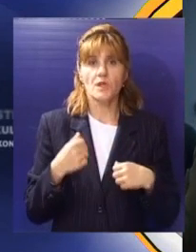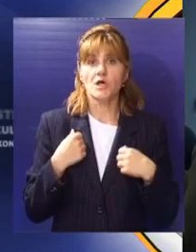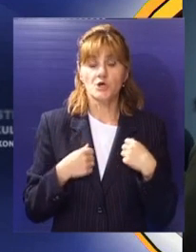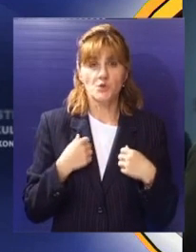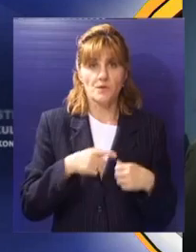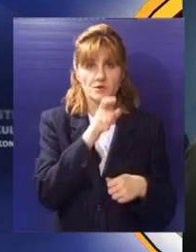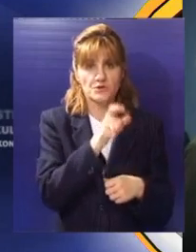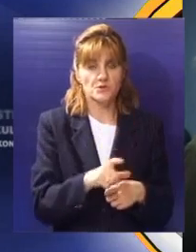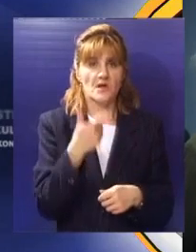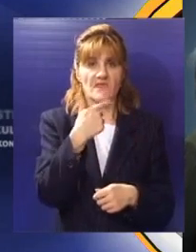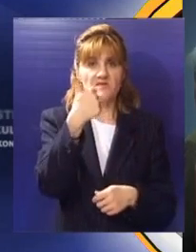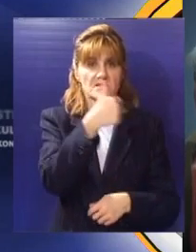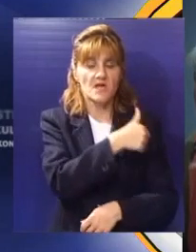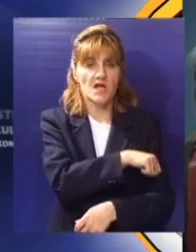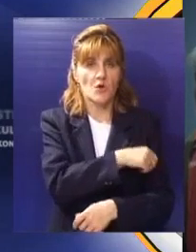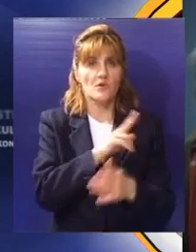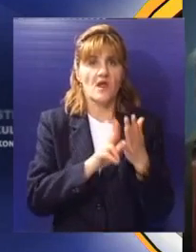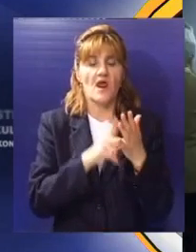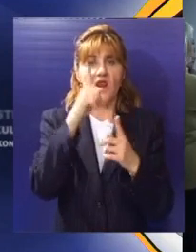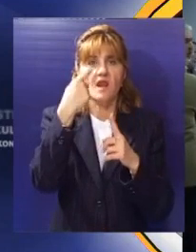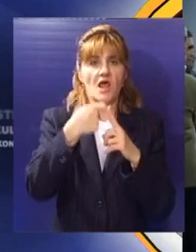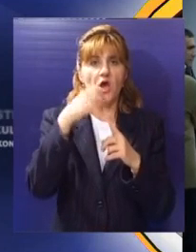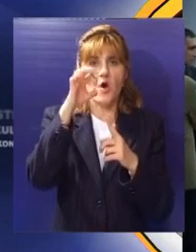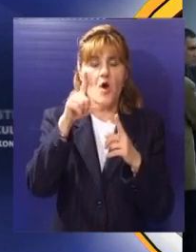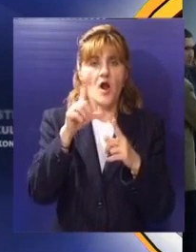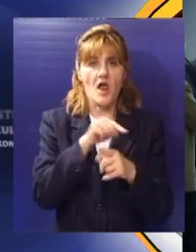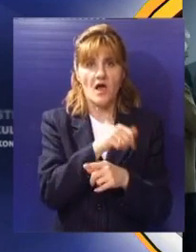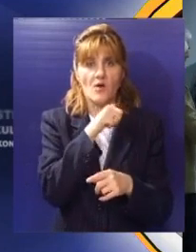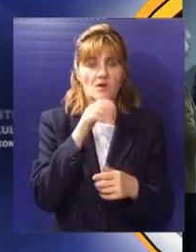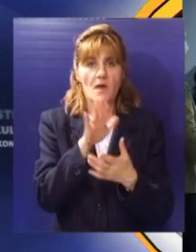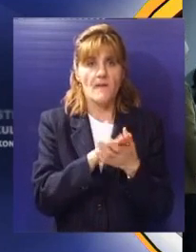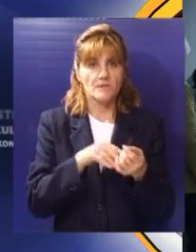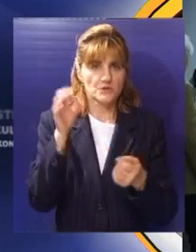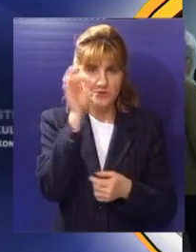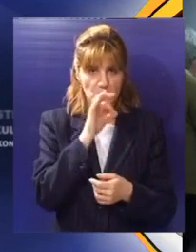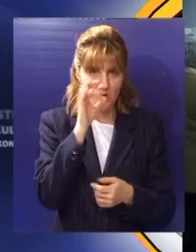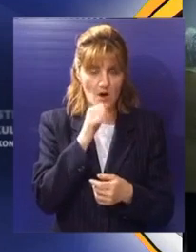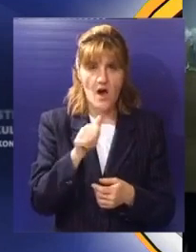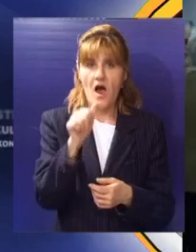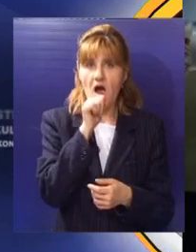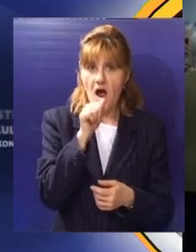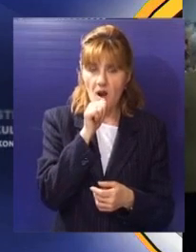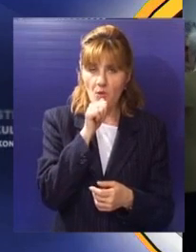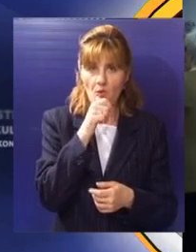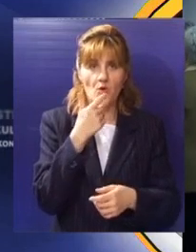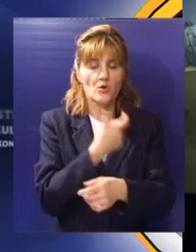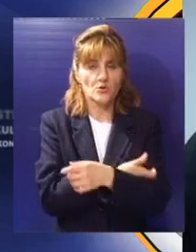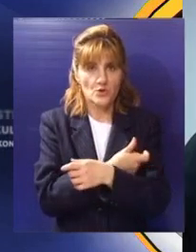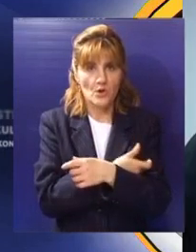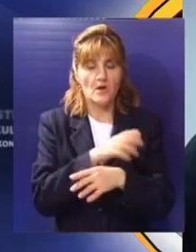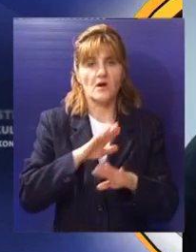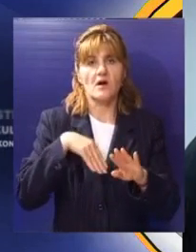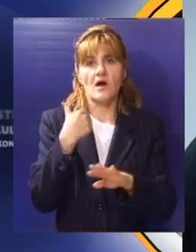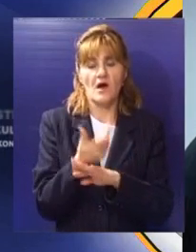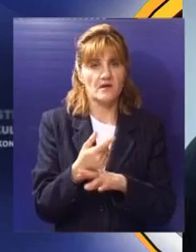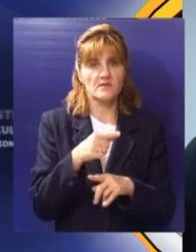Subotičanin 21-godišnji Nikola Milosavljević SND postao narkoman. Prvo je probao alkohol pa marihuanu da